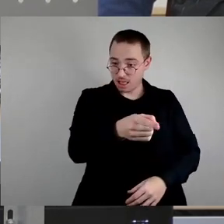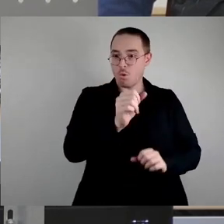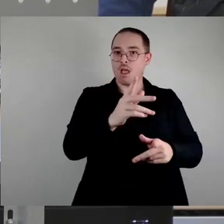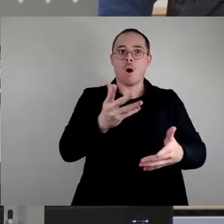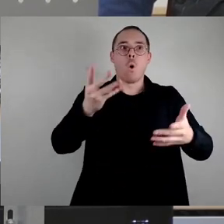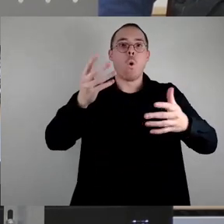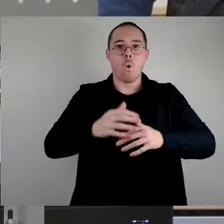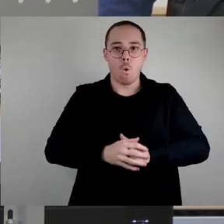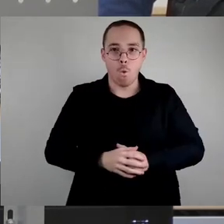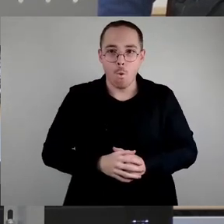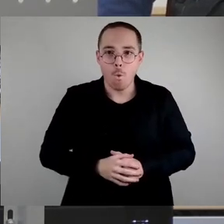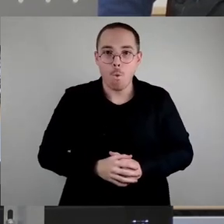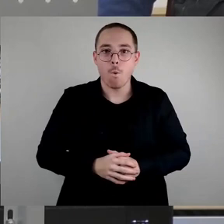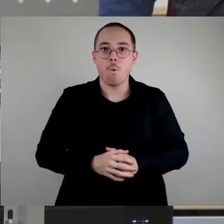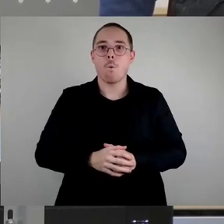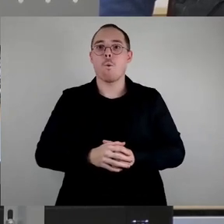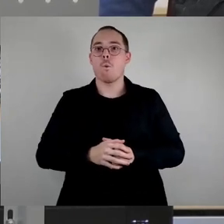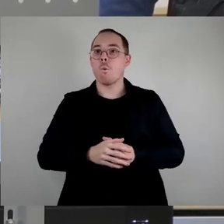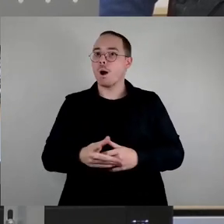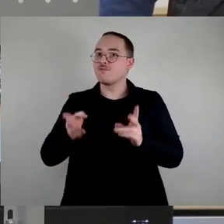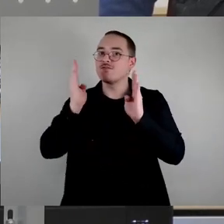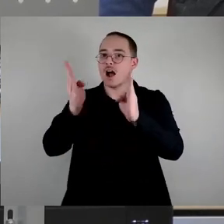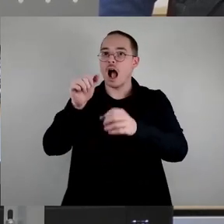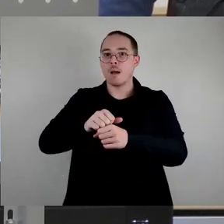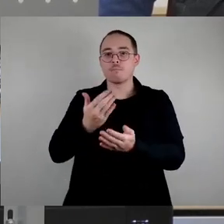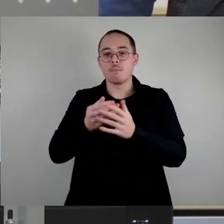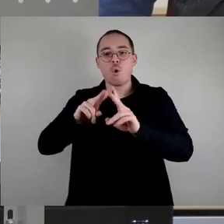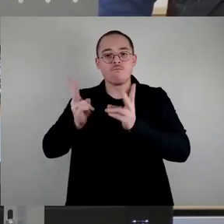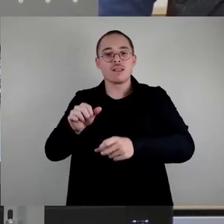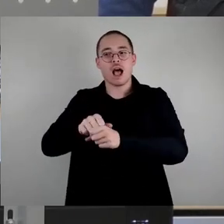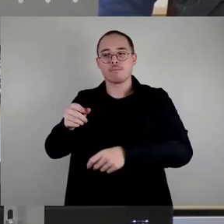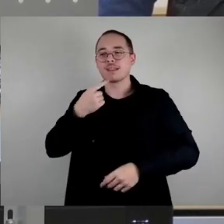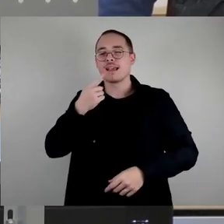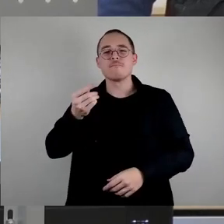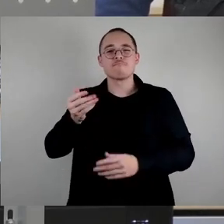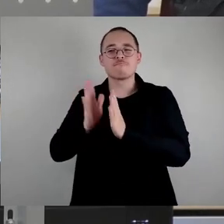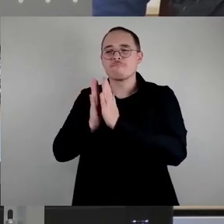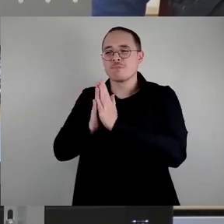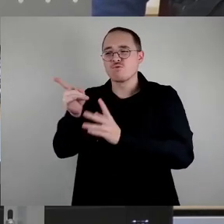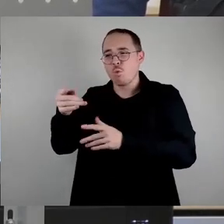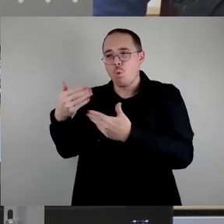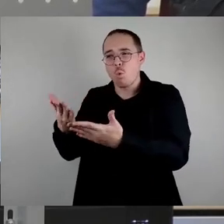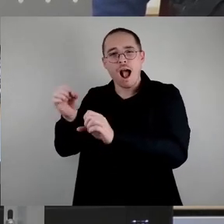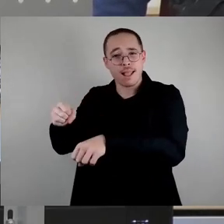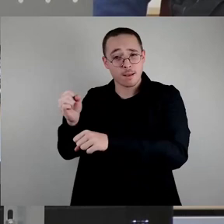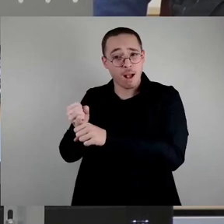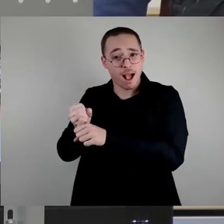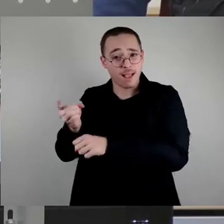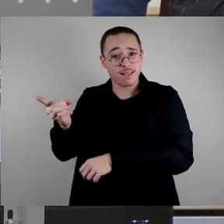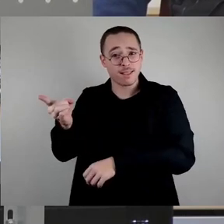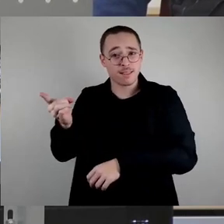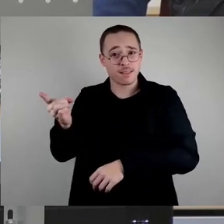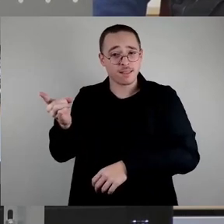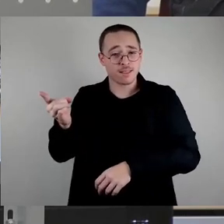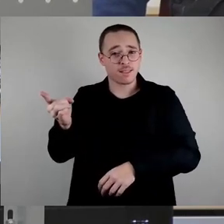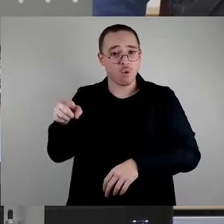praktisch dem Fachamt, zum Beispiel dem Umweltamt sagt, liebes Umweltamt, könntet ihr mal dies und jenes machen und dann natürlich formell